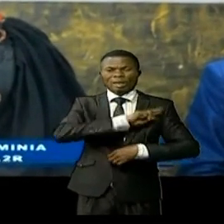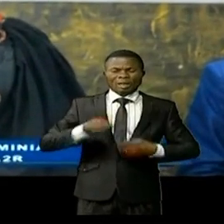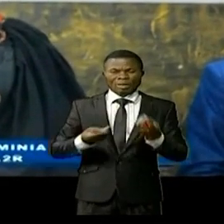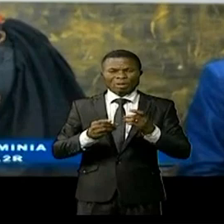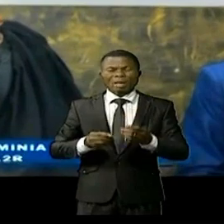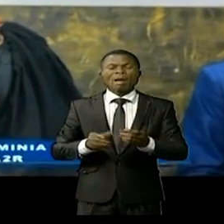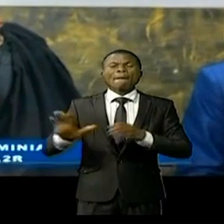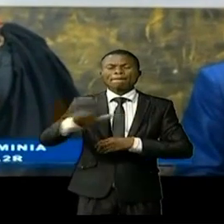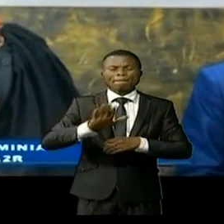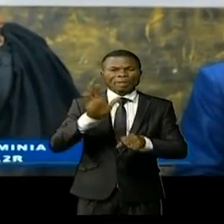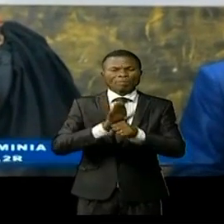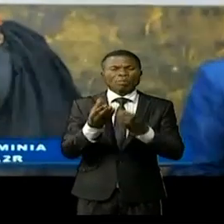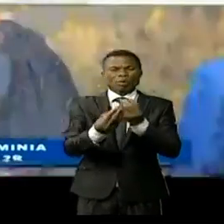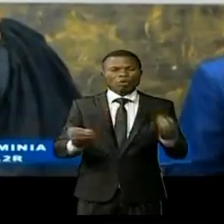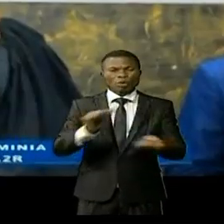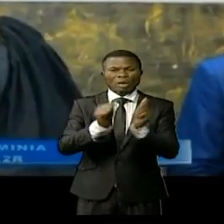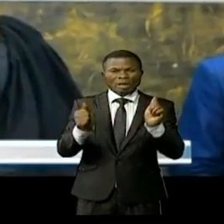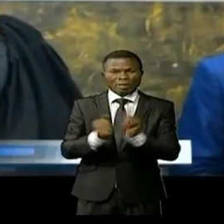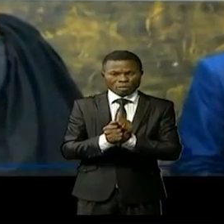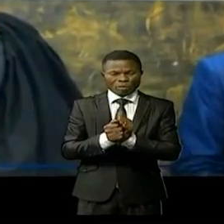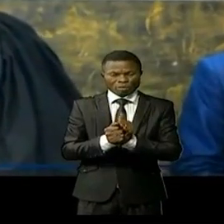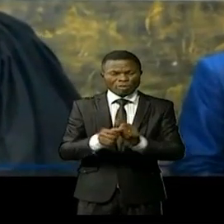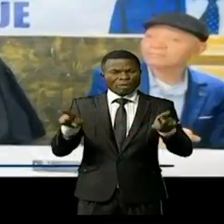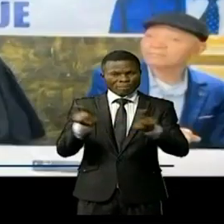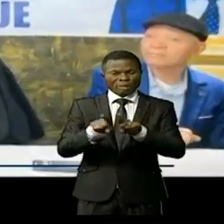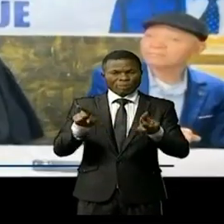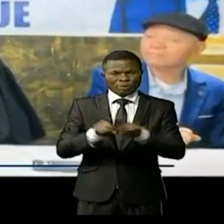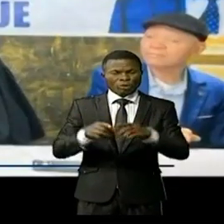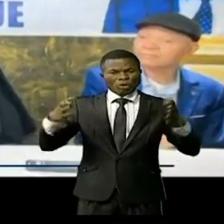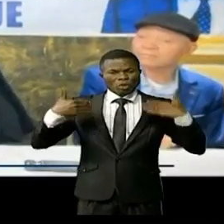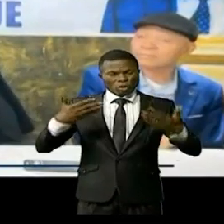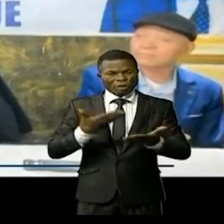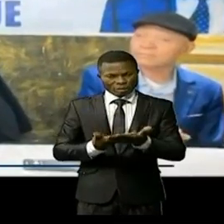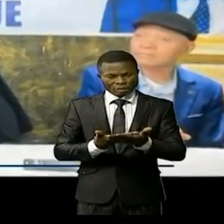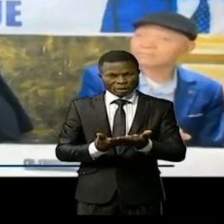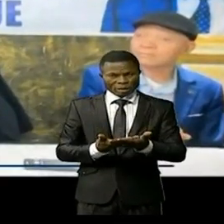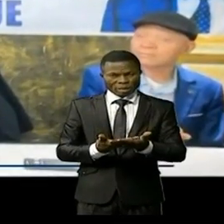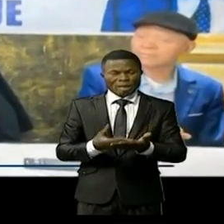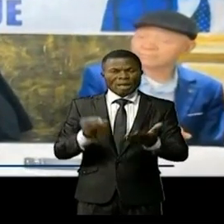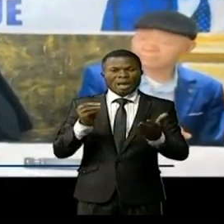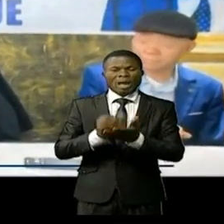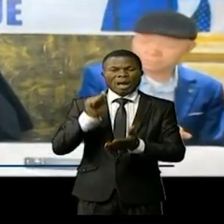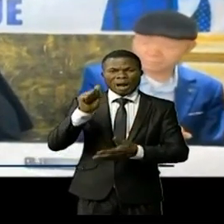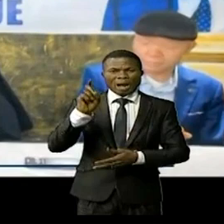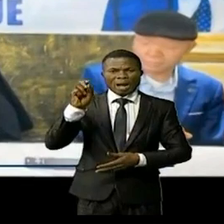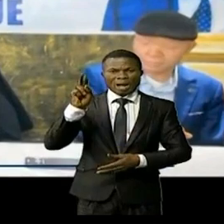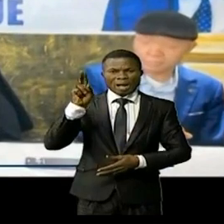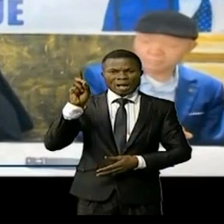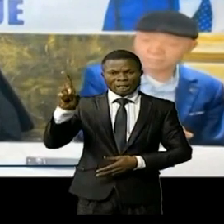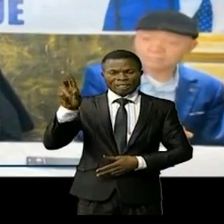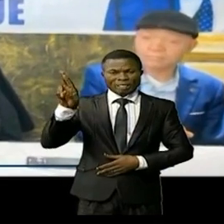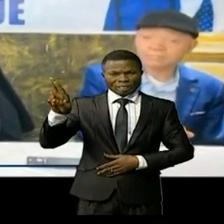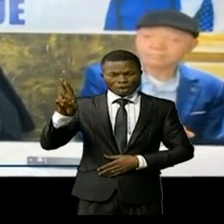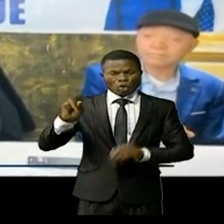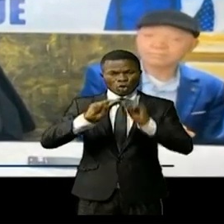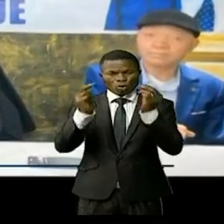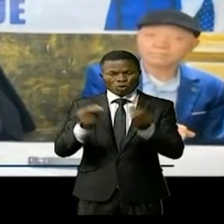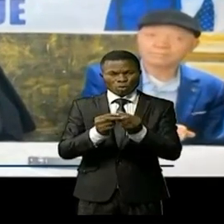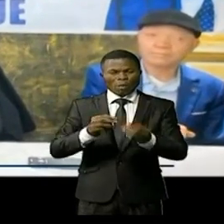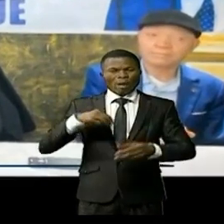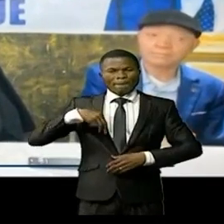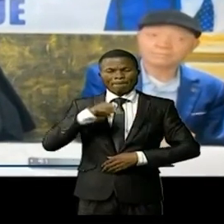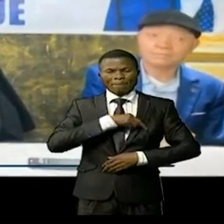solution aux enjeux irrelatifs enfin la RDC regroupement politique membre de l'union